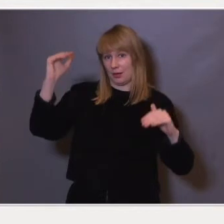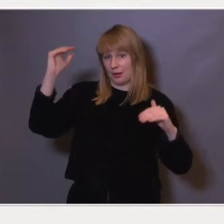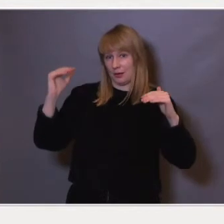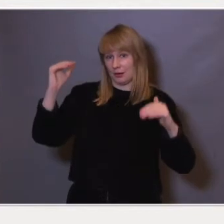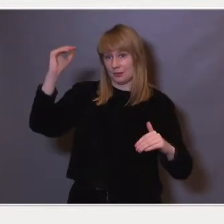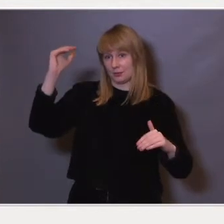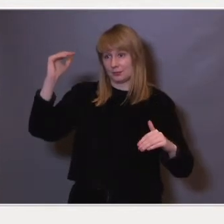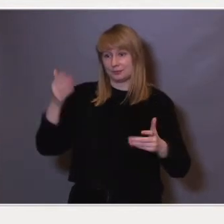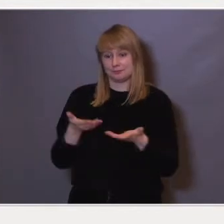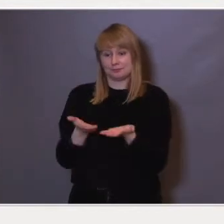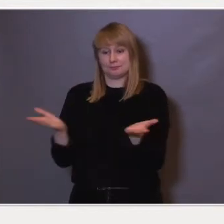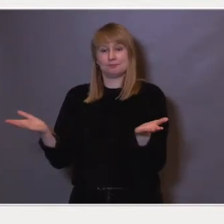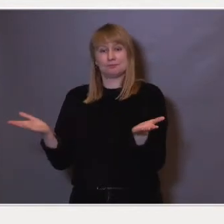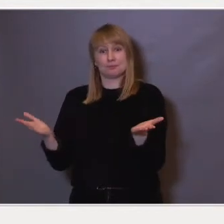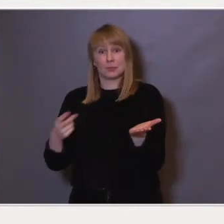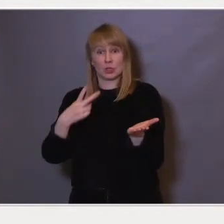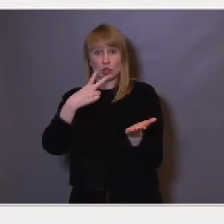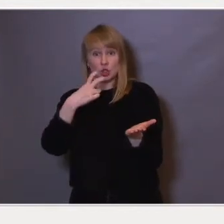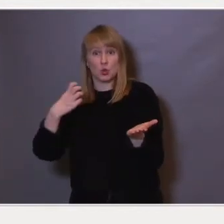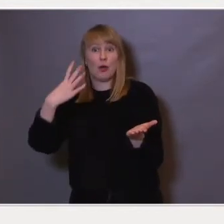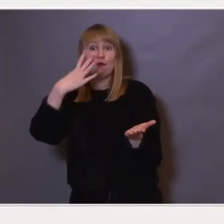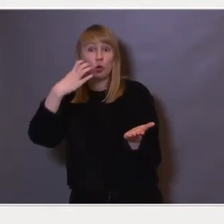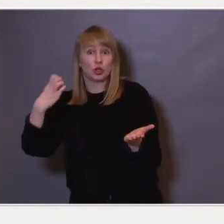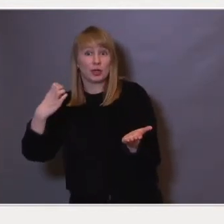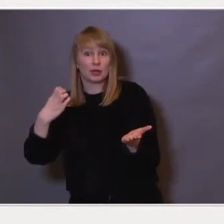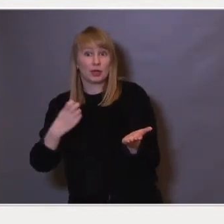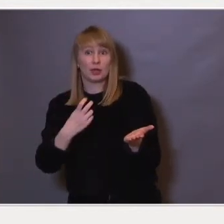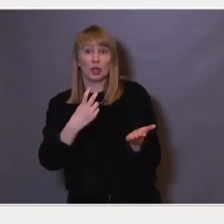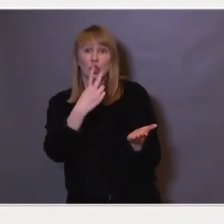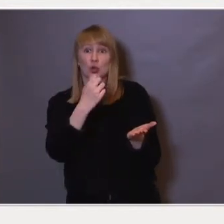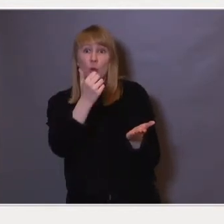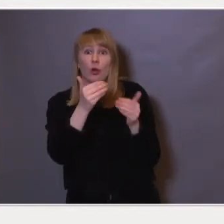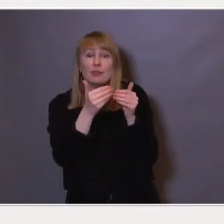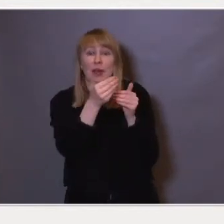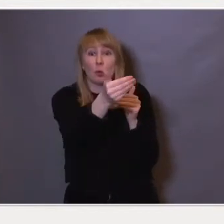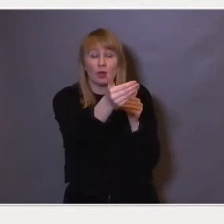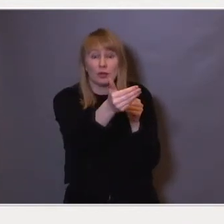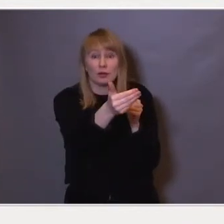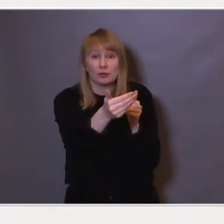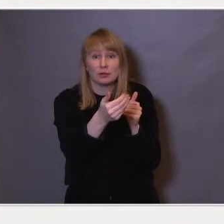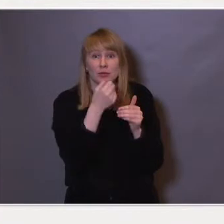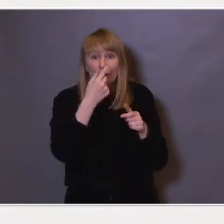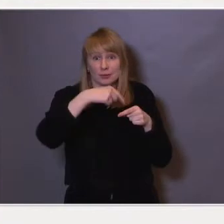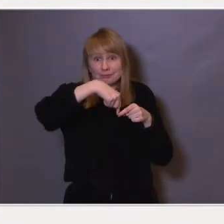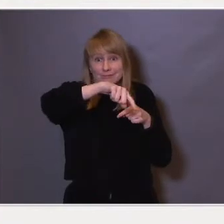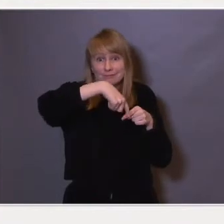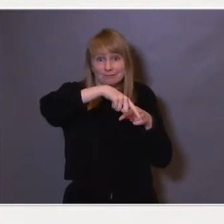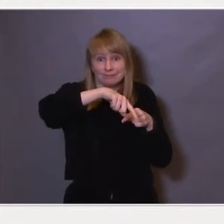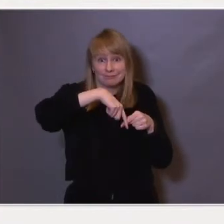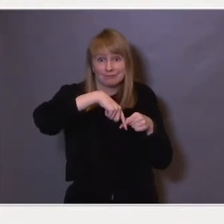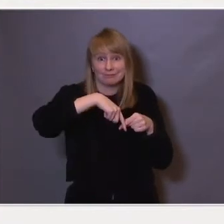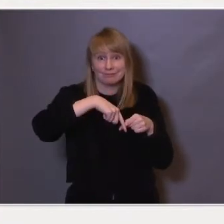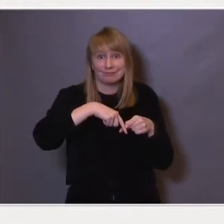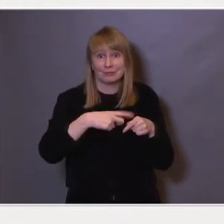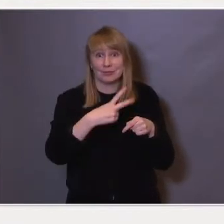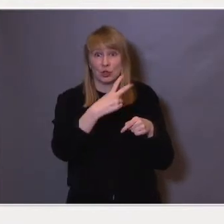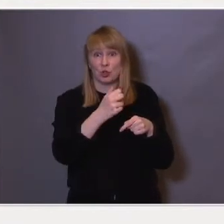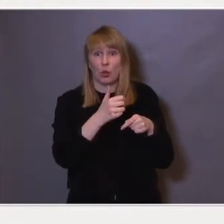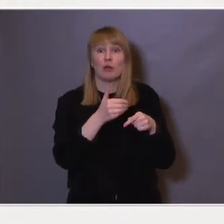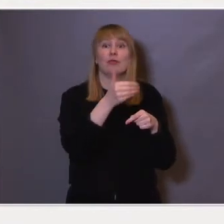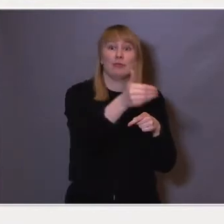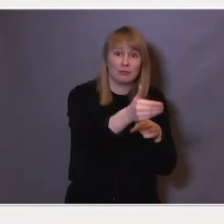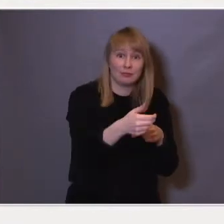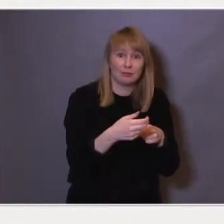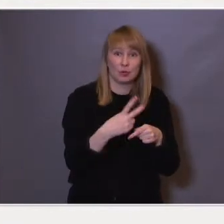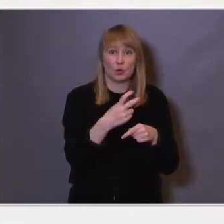Deres fremskrivninger viser at i 2040, om 20 år, altså ikke særlig, det er omtrent like lenge til, som 2000 er